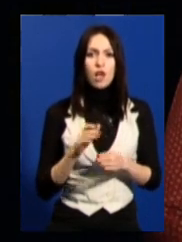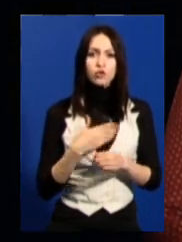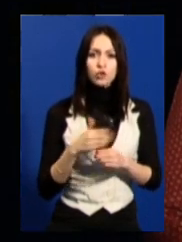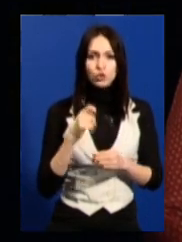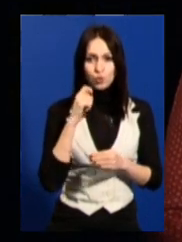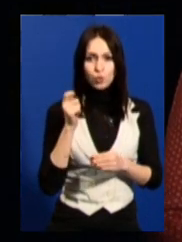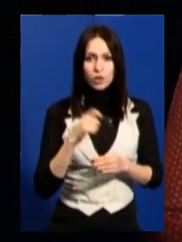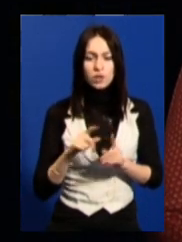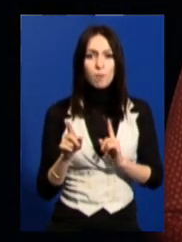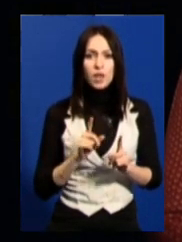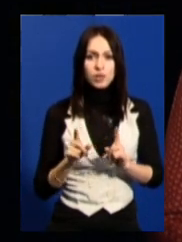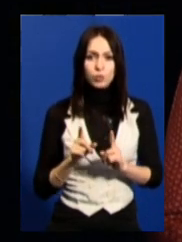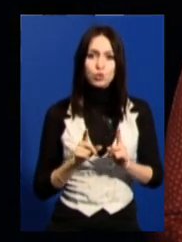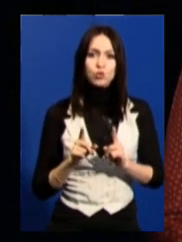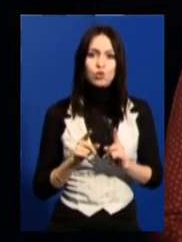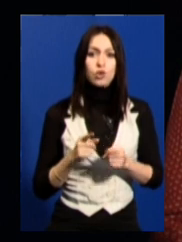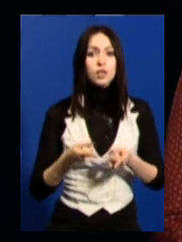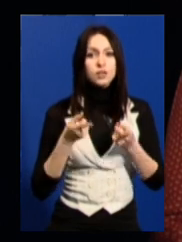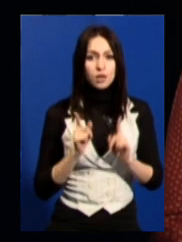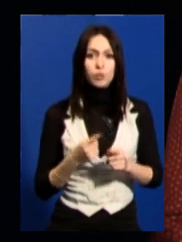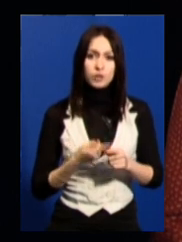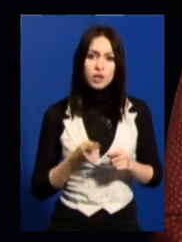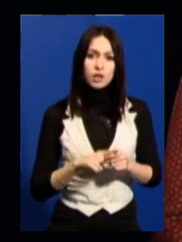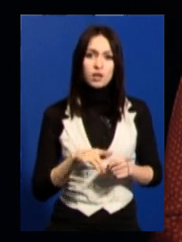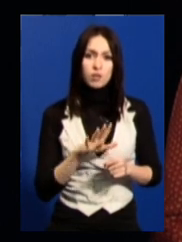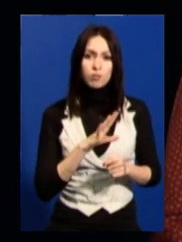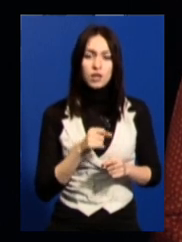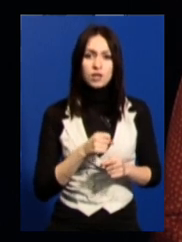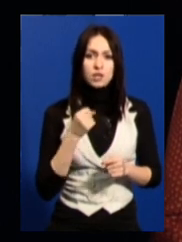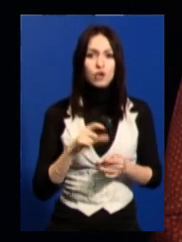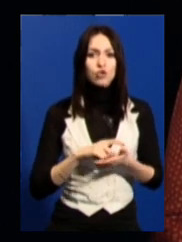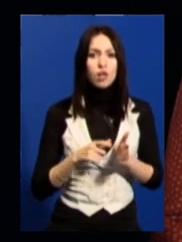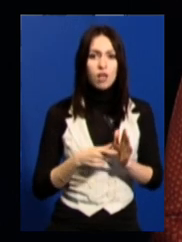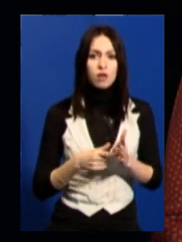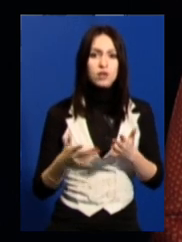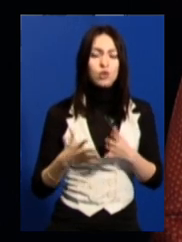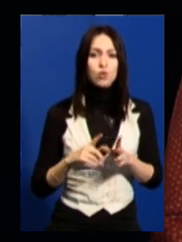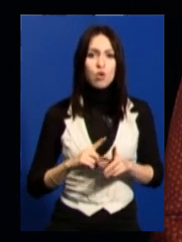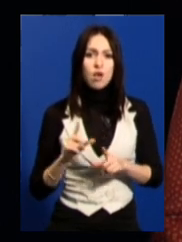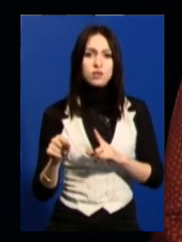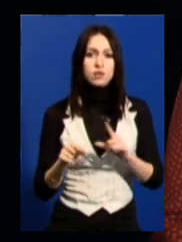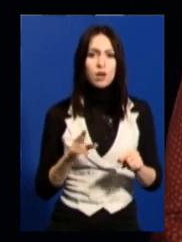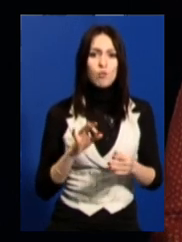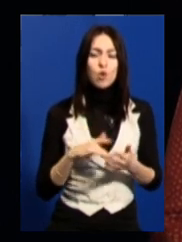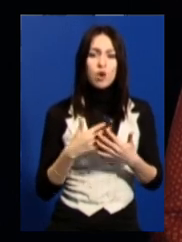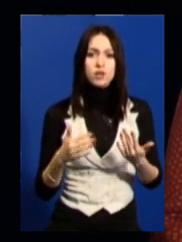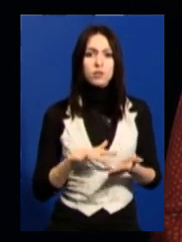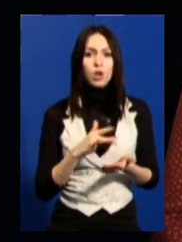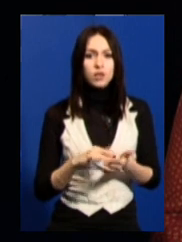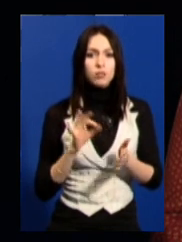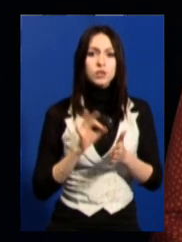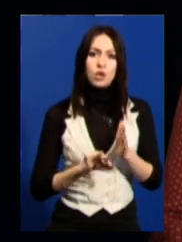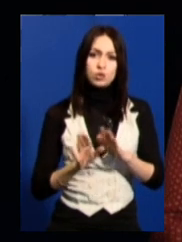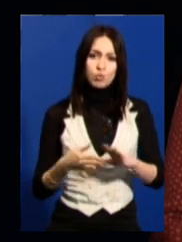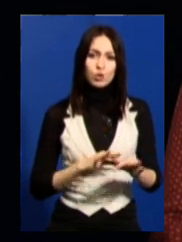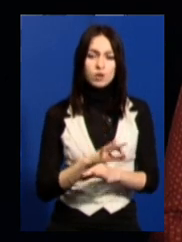України. Тому що, насправді, це були старшокласники, які роз'їхалися по різним містам відразу після